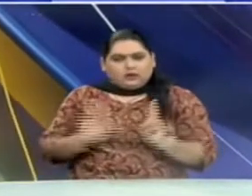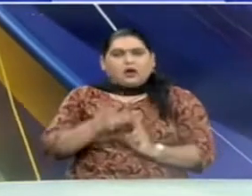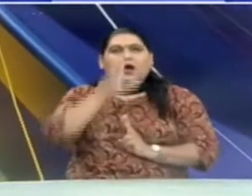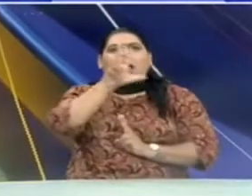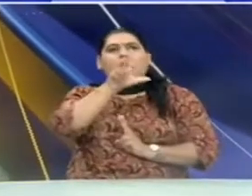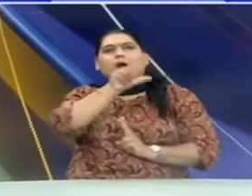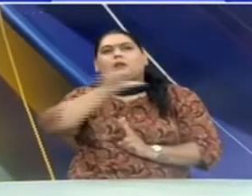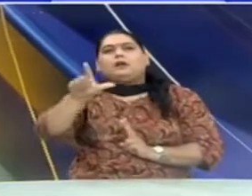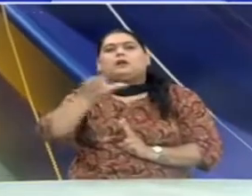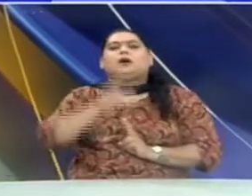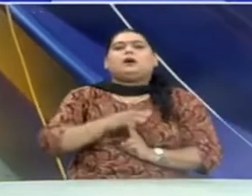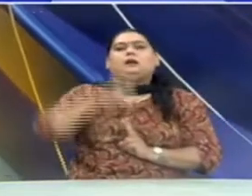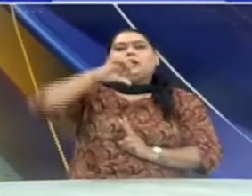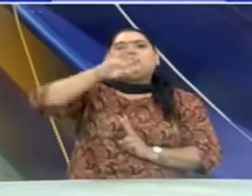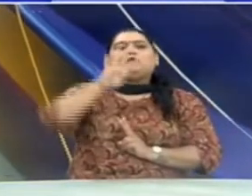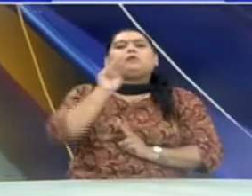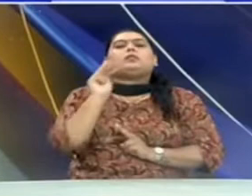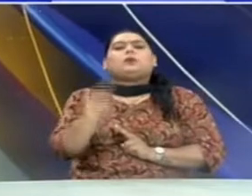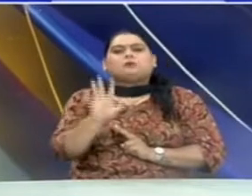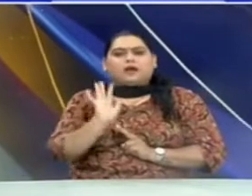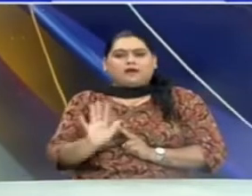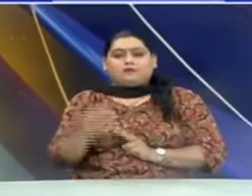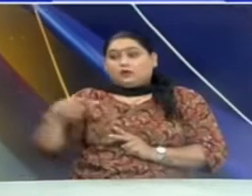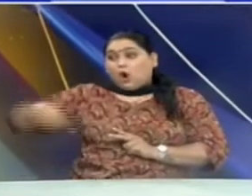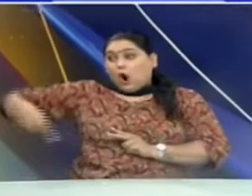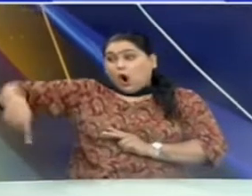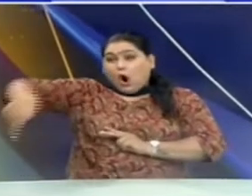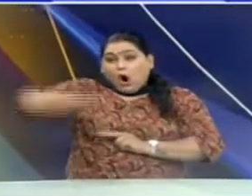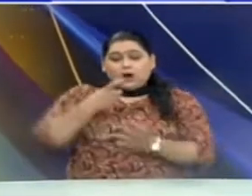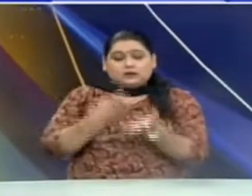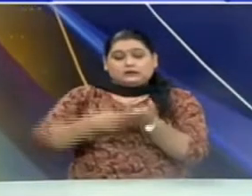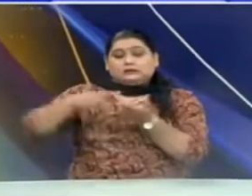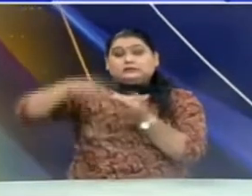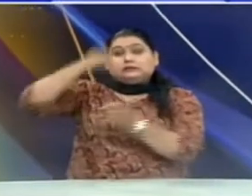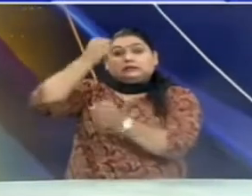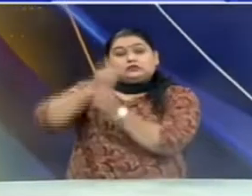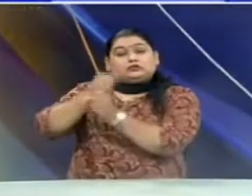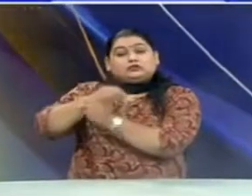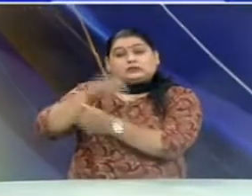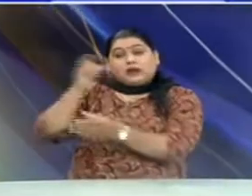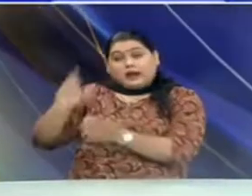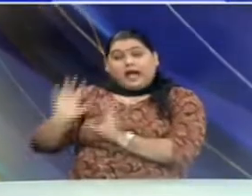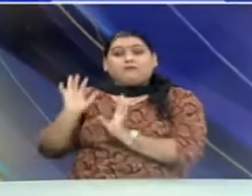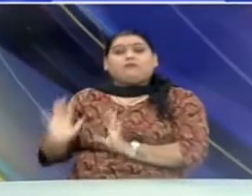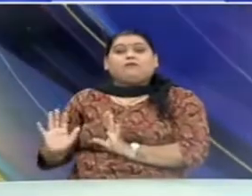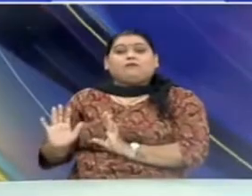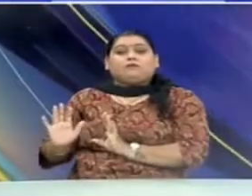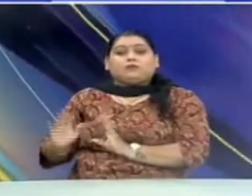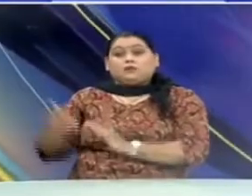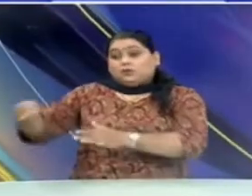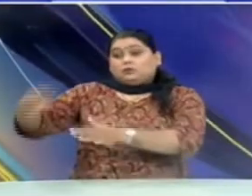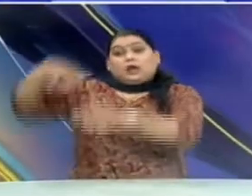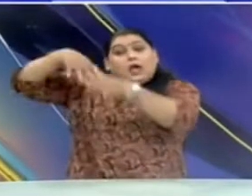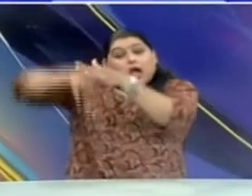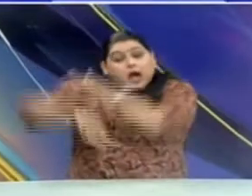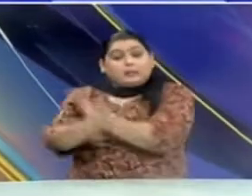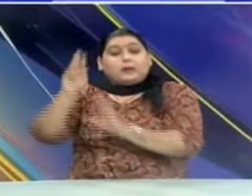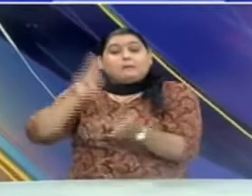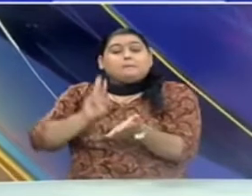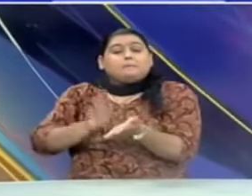,000 पंजिकरत सहकारी समितिया है और उनके लगबग 27 करोड सदस्य है